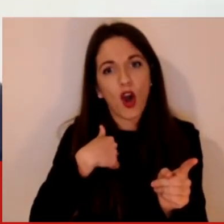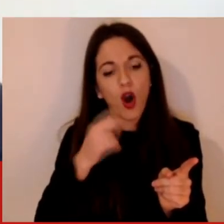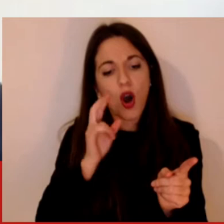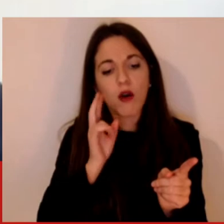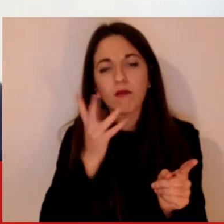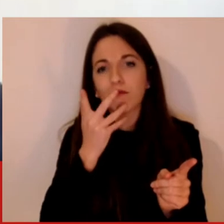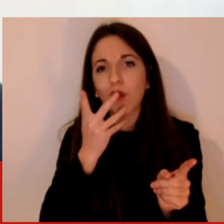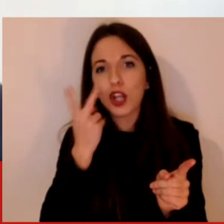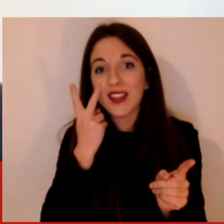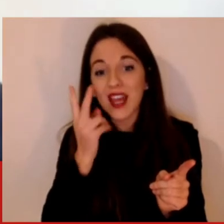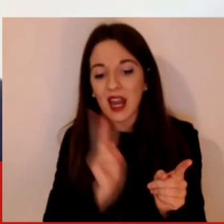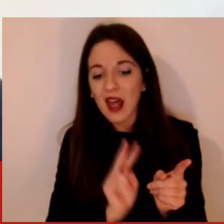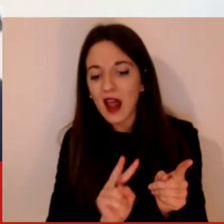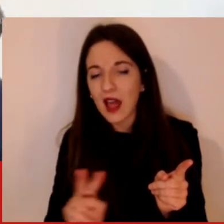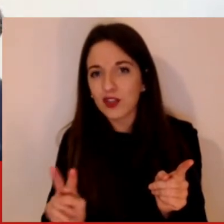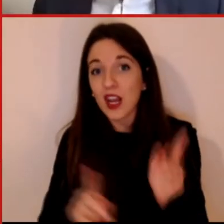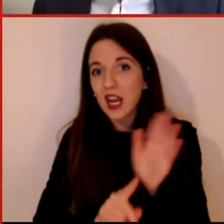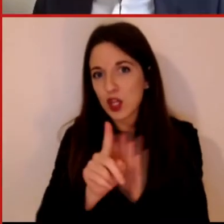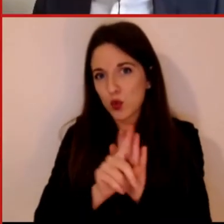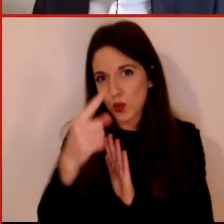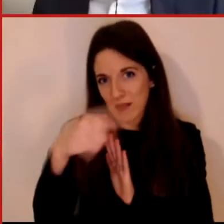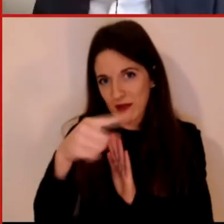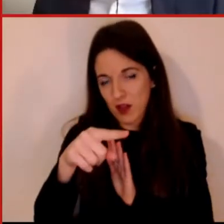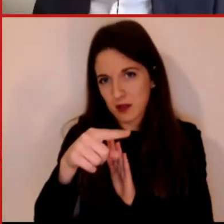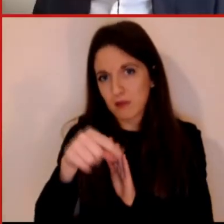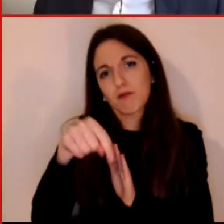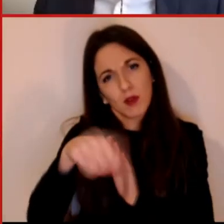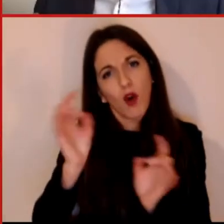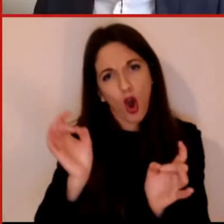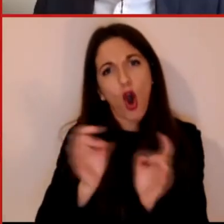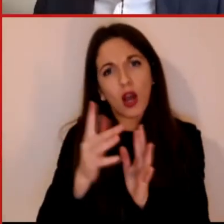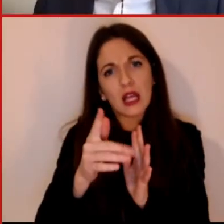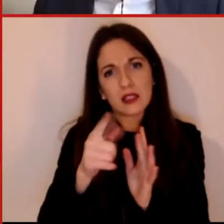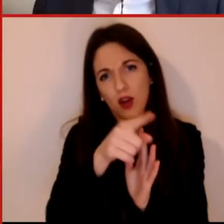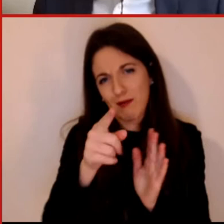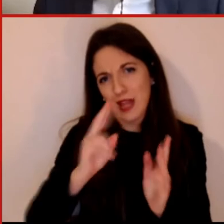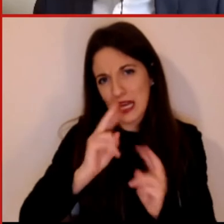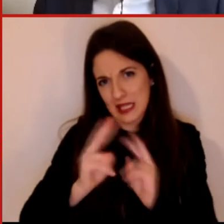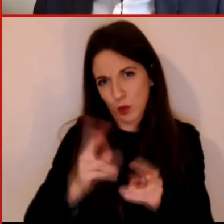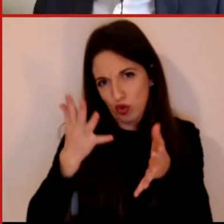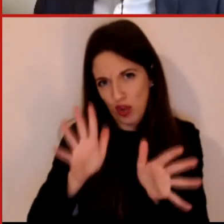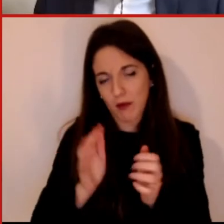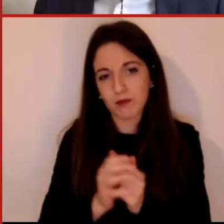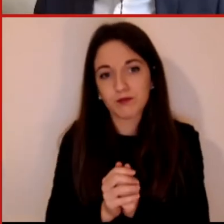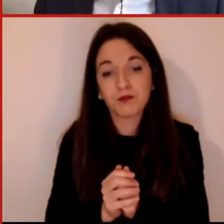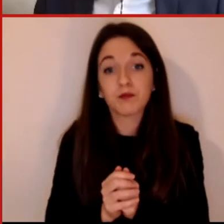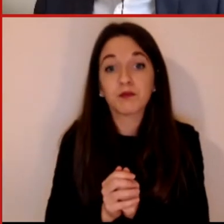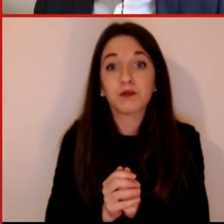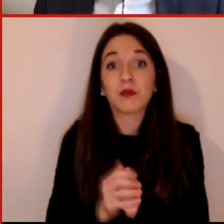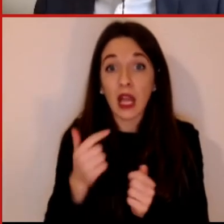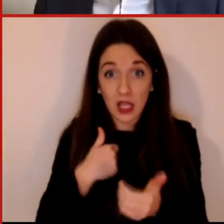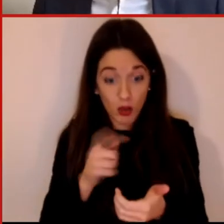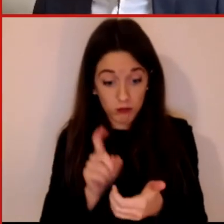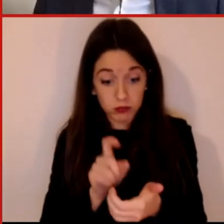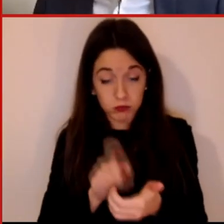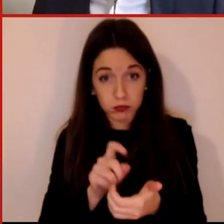se potete. Io cerco ora di, sto cercando di avere la conferma della regia che sto muovendo le mie